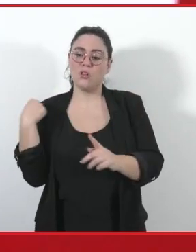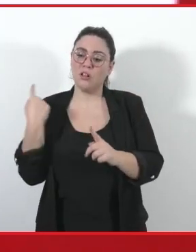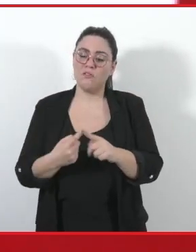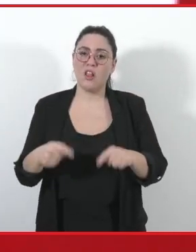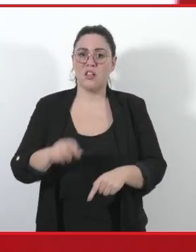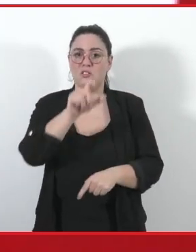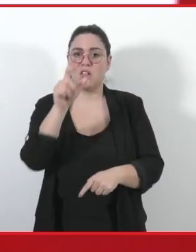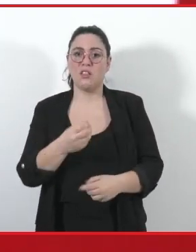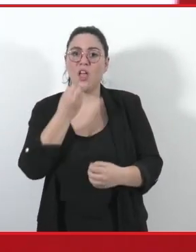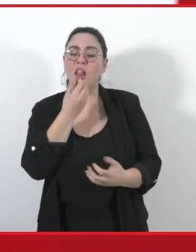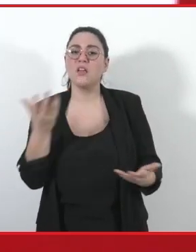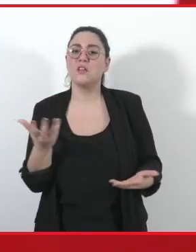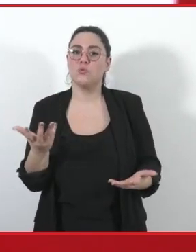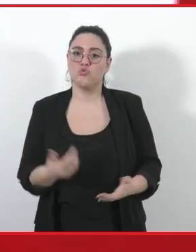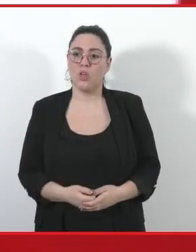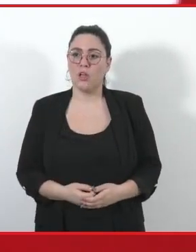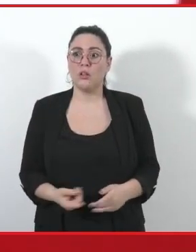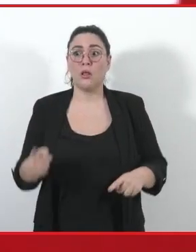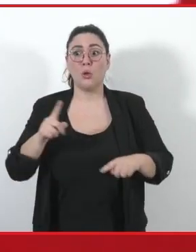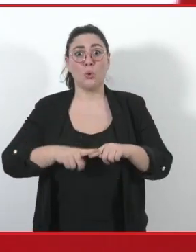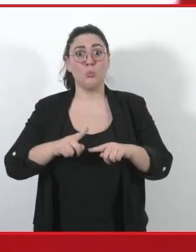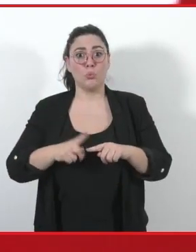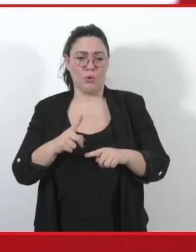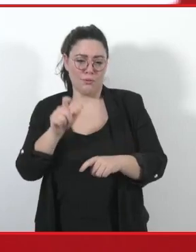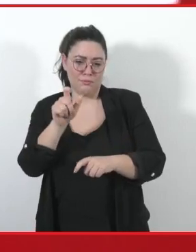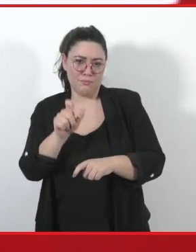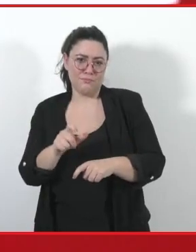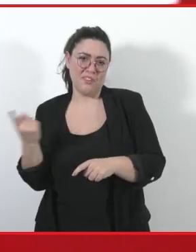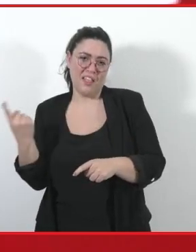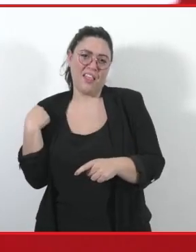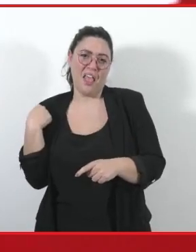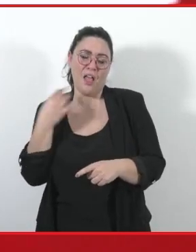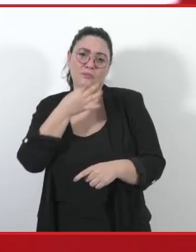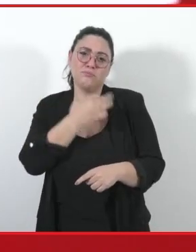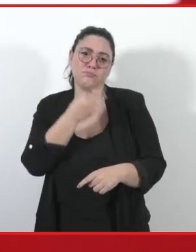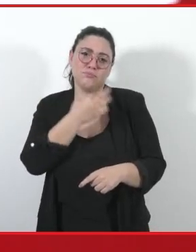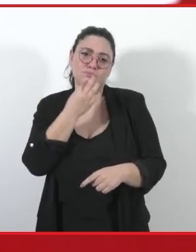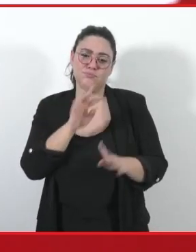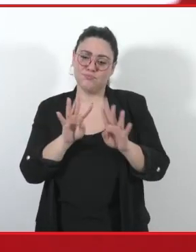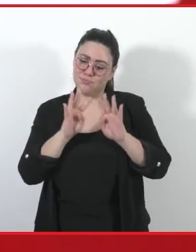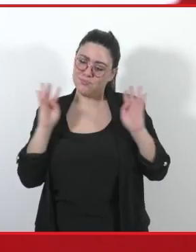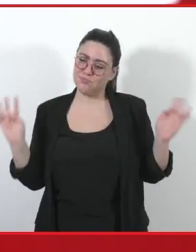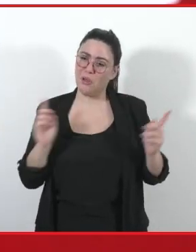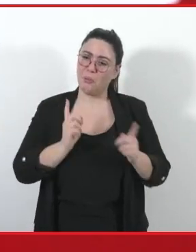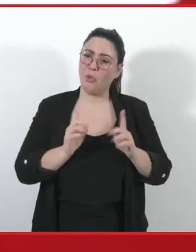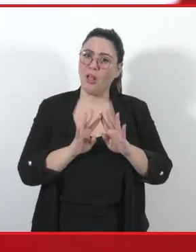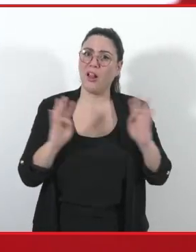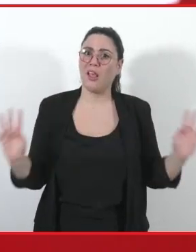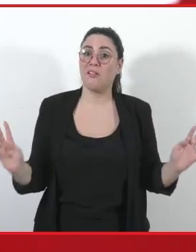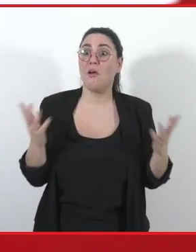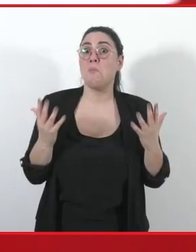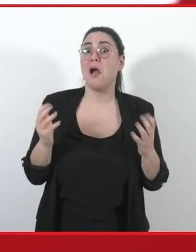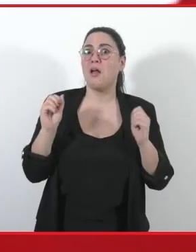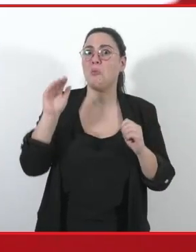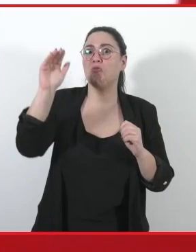sbandamento delle forze di opposizione, che dalle parole che abbiamo ascoltato ieri potrebbe finalmente prendere una strada nuova